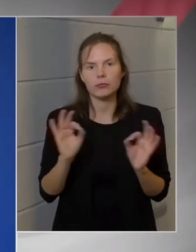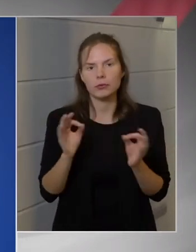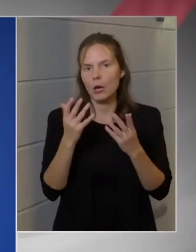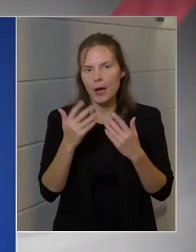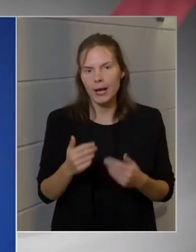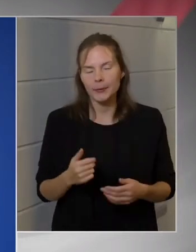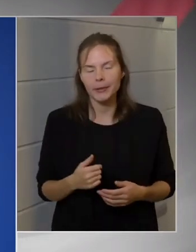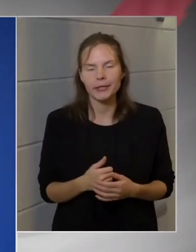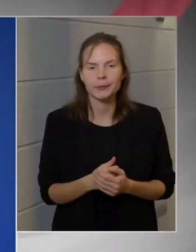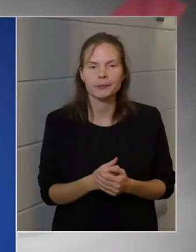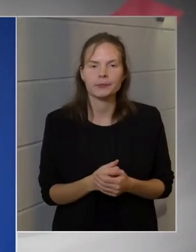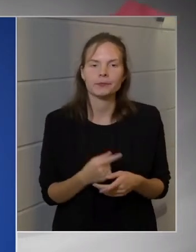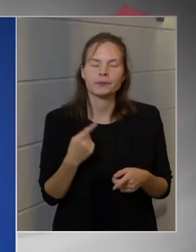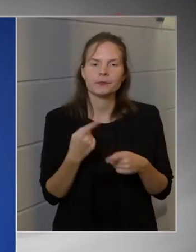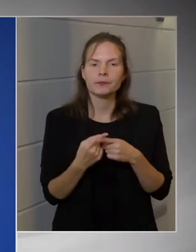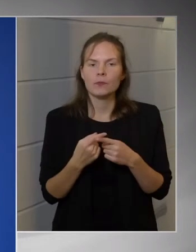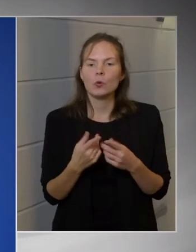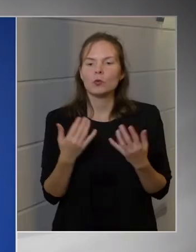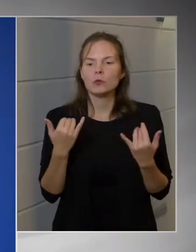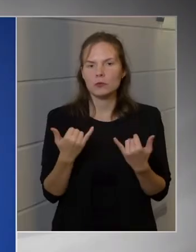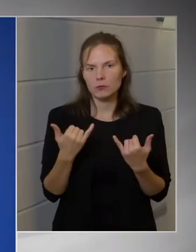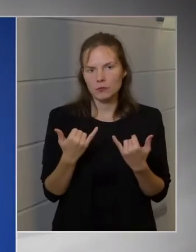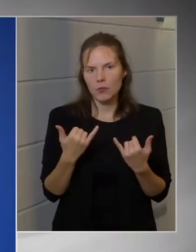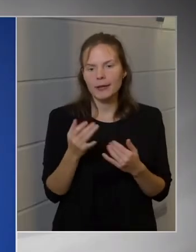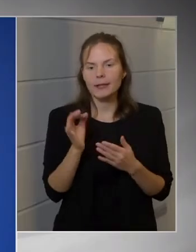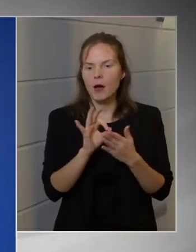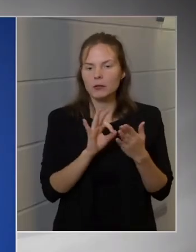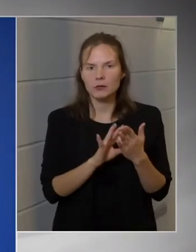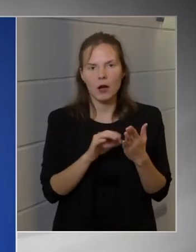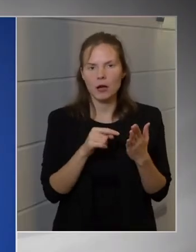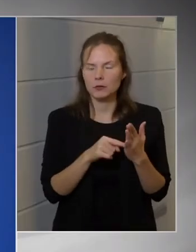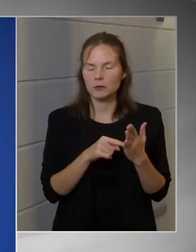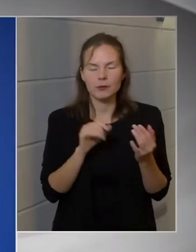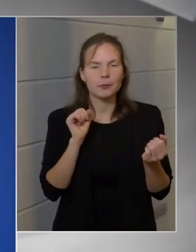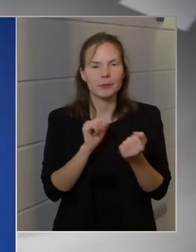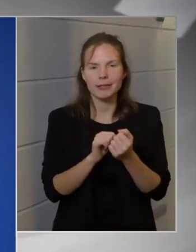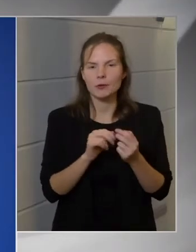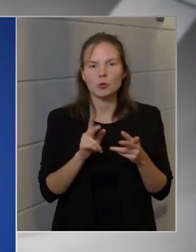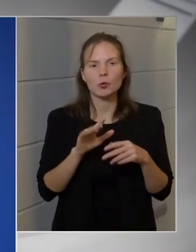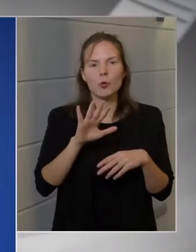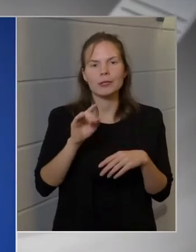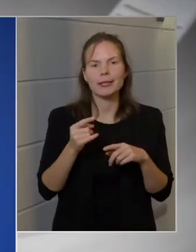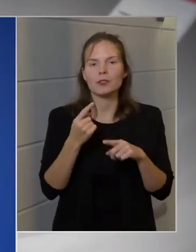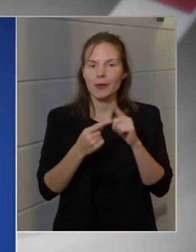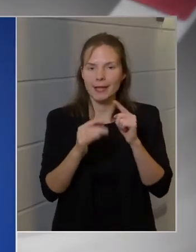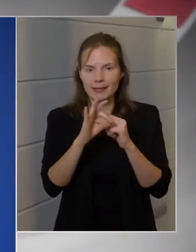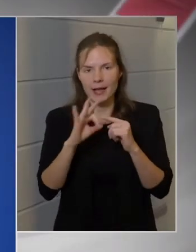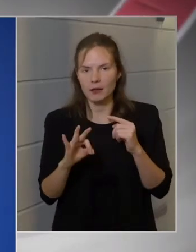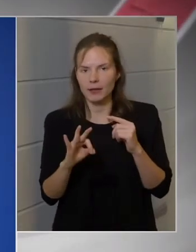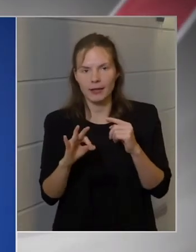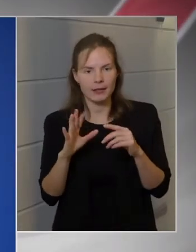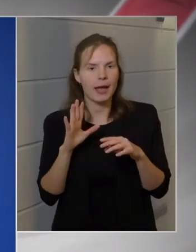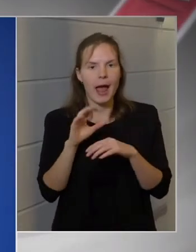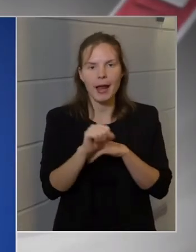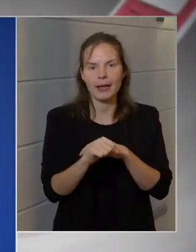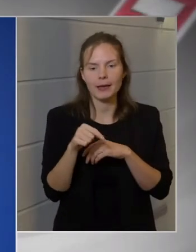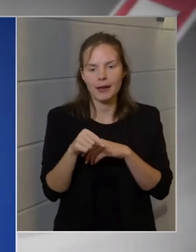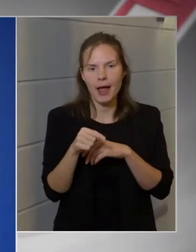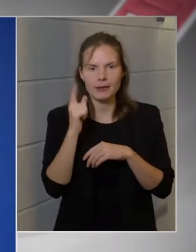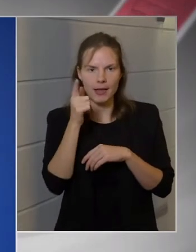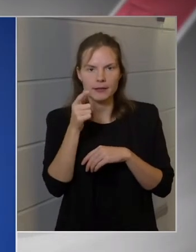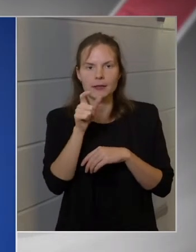Hozzáteszem. A mai adatok szerint biztosak lehetünk, hogy 5,5%-ot meghaladja. Ugye ez volt, amihez a személyi vedelmadó